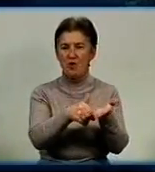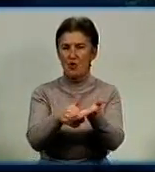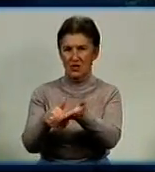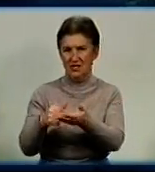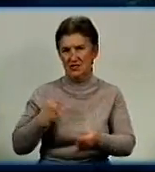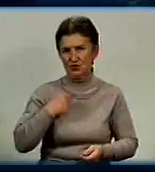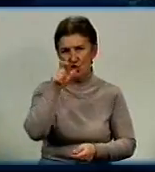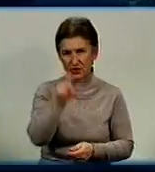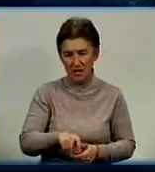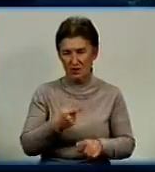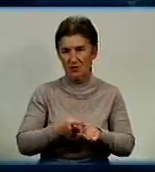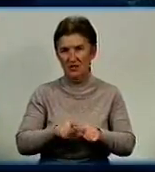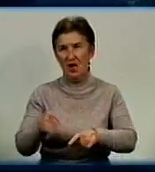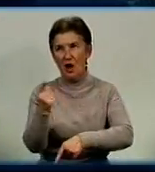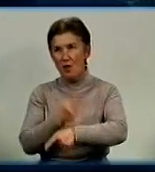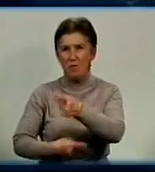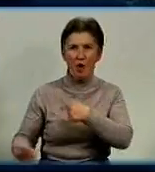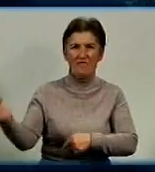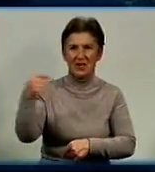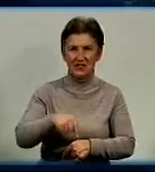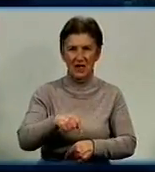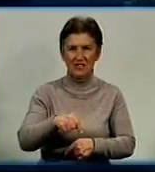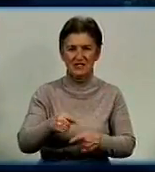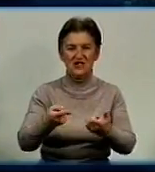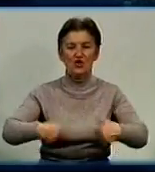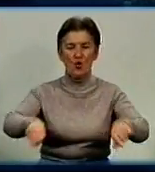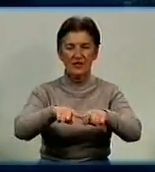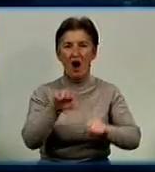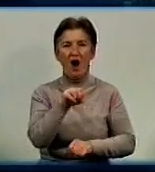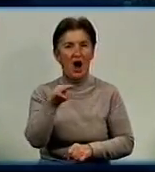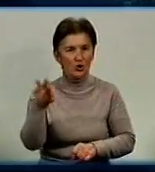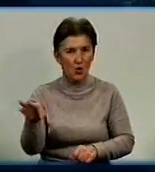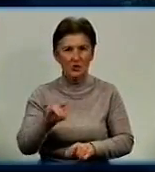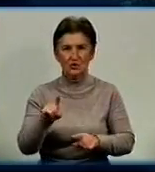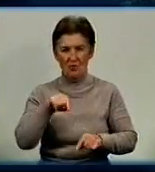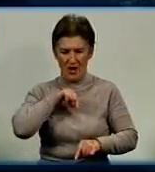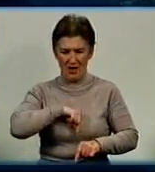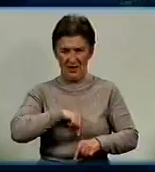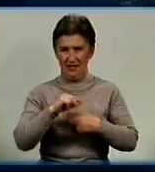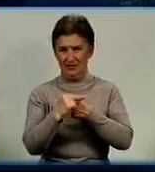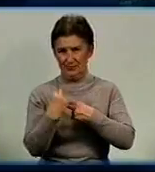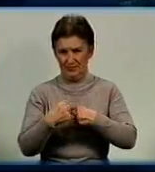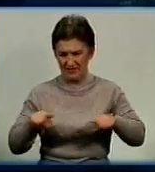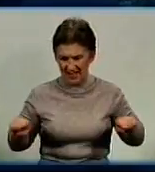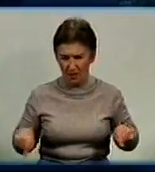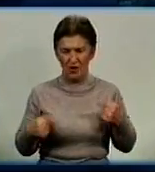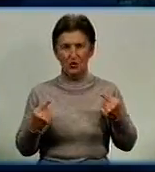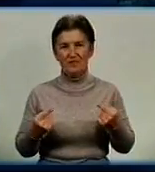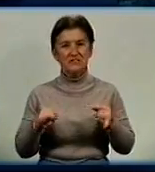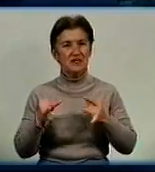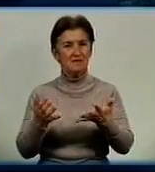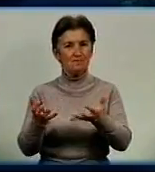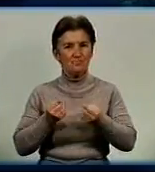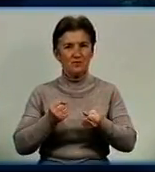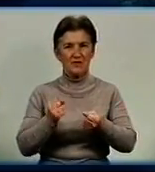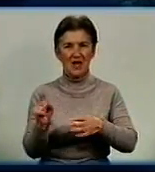повертаються із зони бойових дій, із зони АТО, для того, щоб вони могли реабілітуватися і прийняти стан